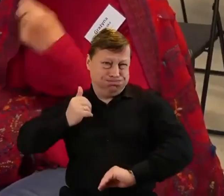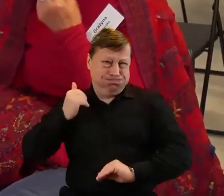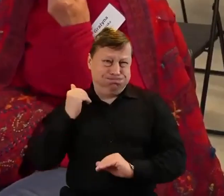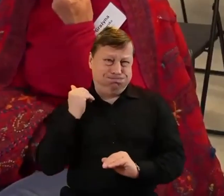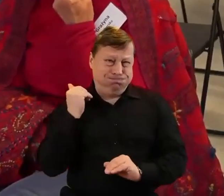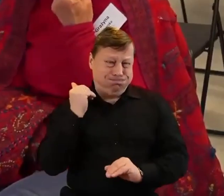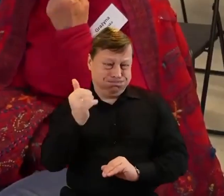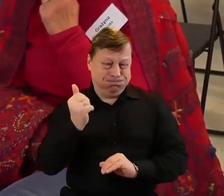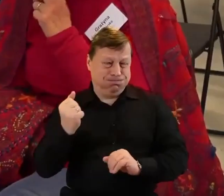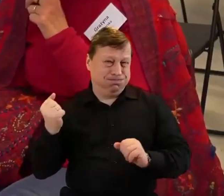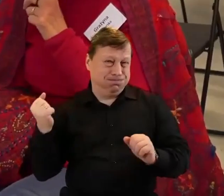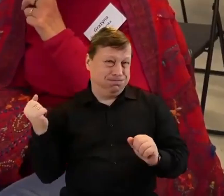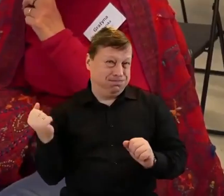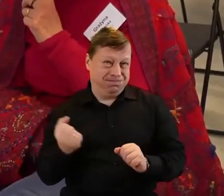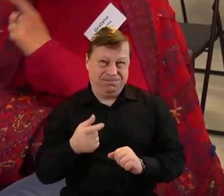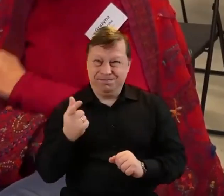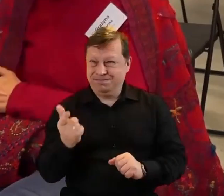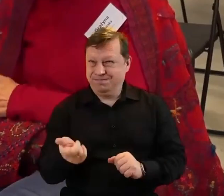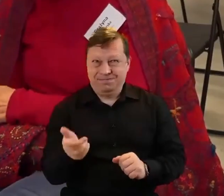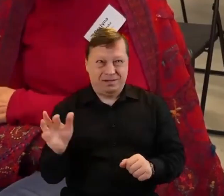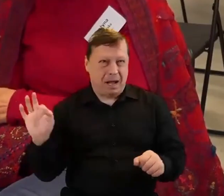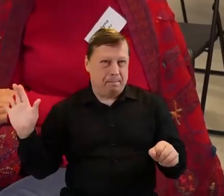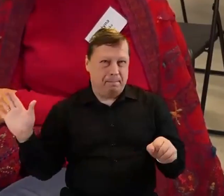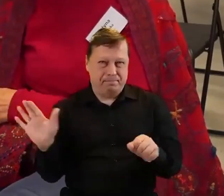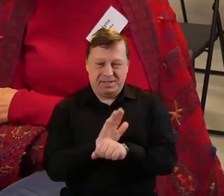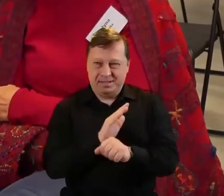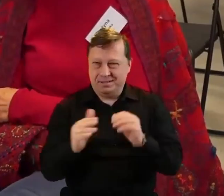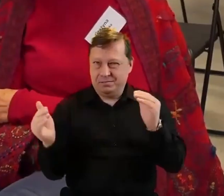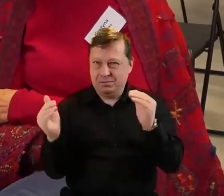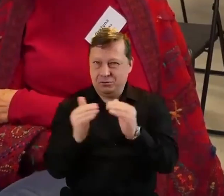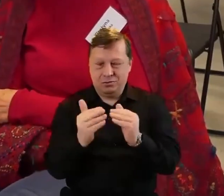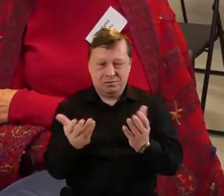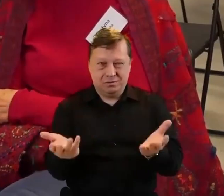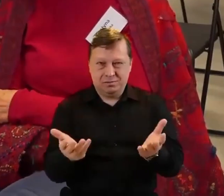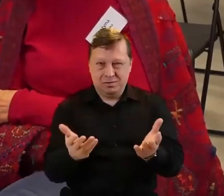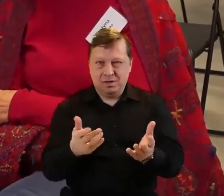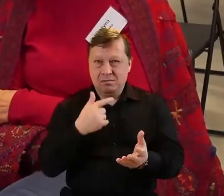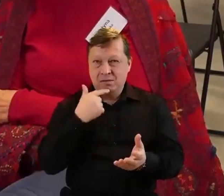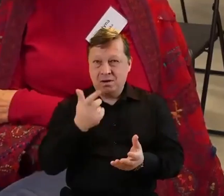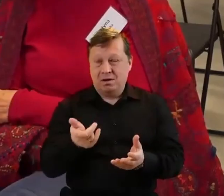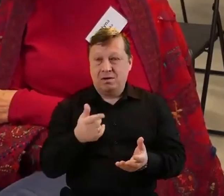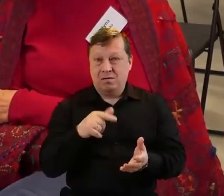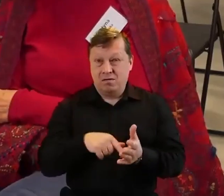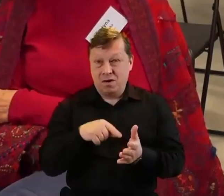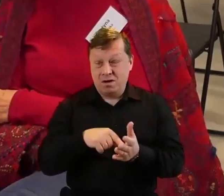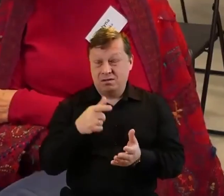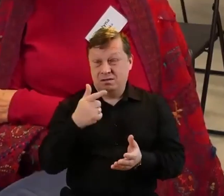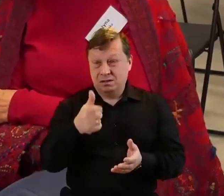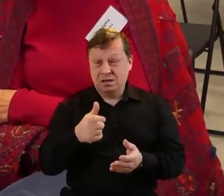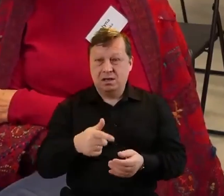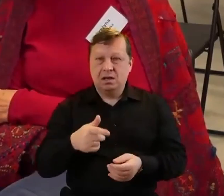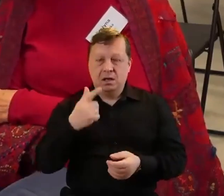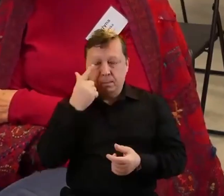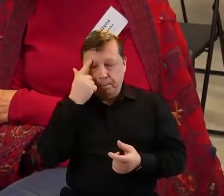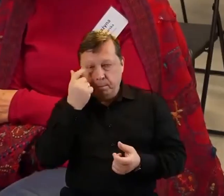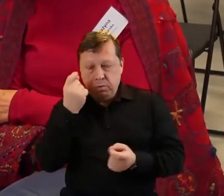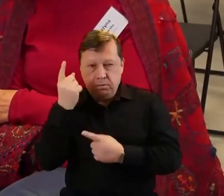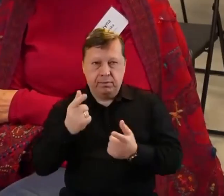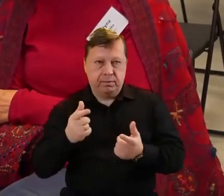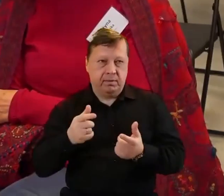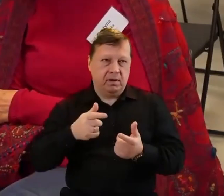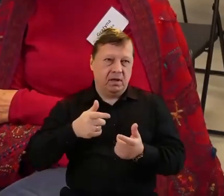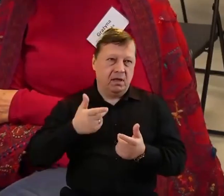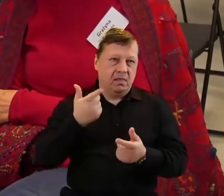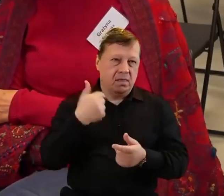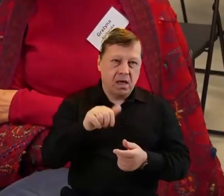przechodzi to prawie, że w biznes. I zatracana jest chyba już trochę ta idea tej misyjności i w